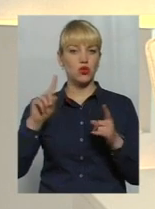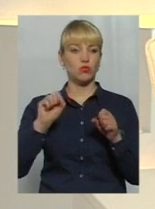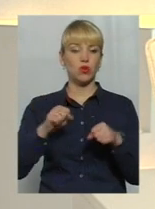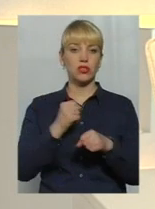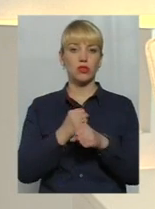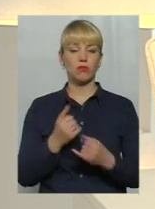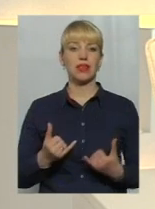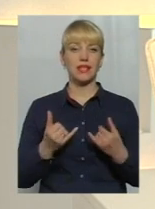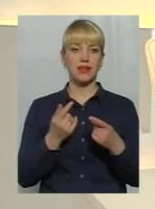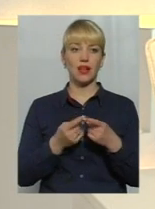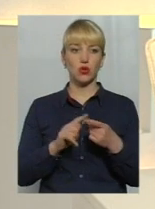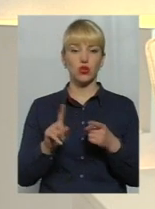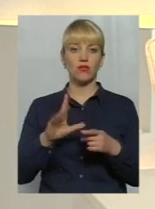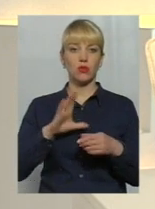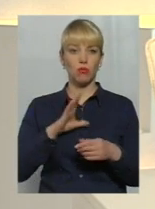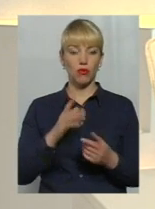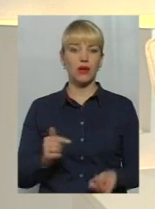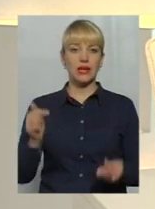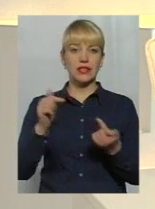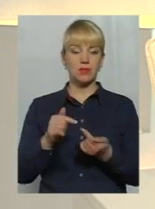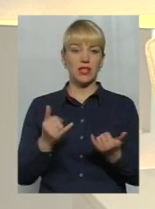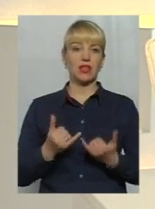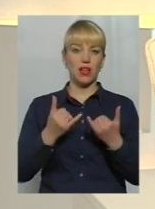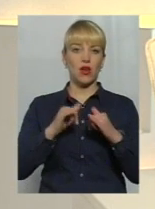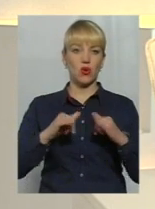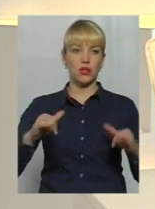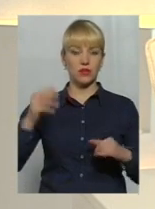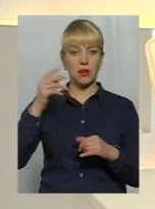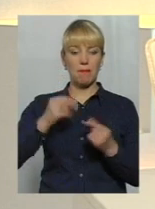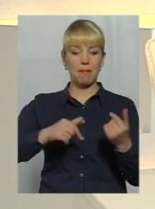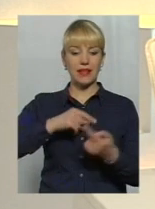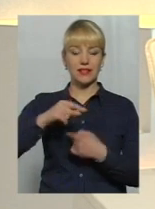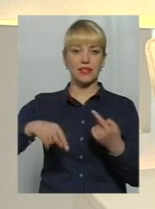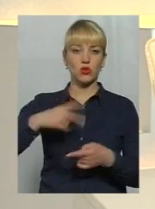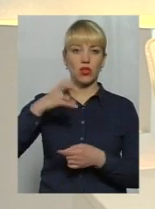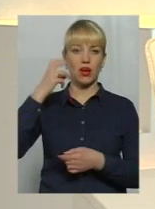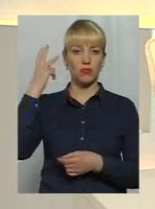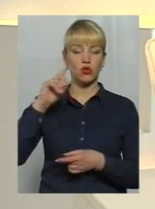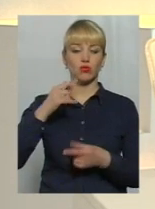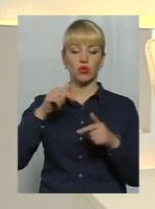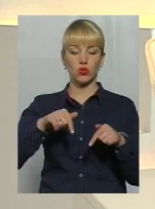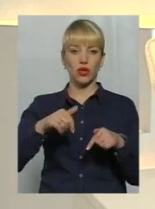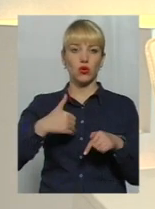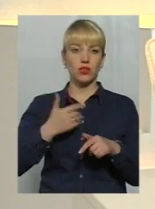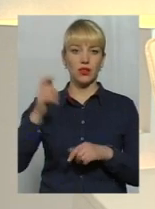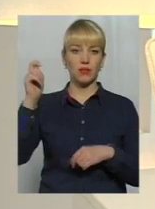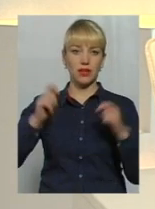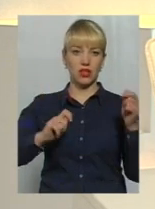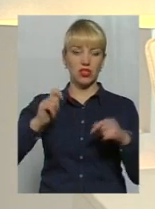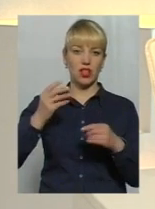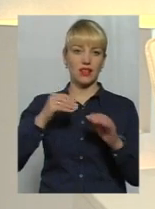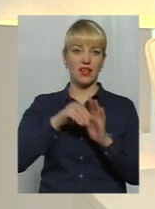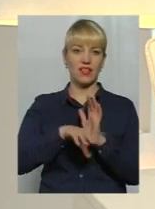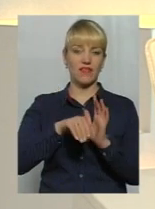він був сприятливіший для розвитку бізнесу на Хмельниччині, щоб сюди хотіли приїжджати інвестори, а ті, хто мають